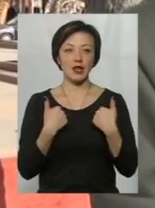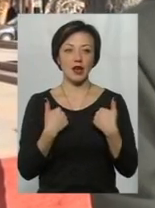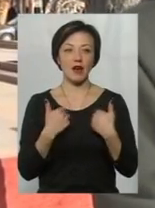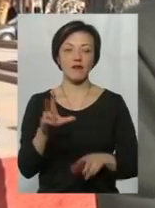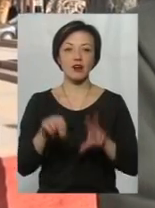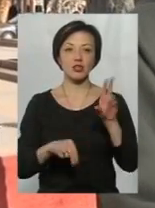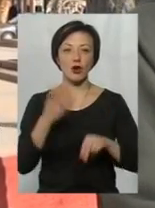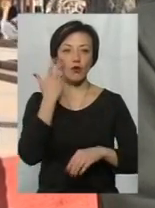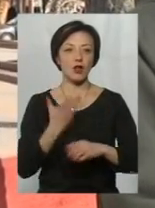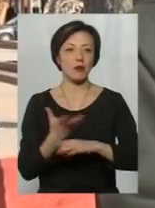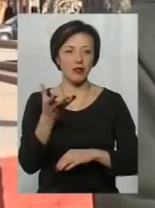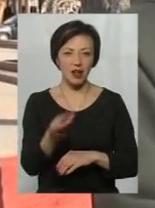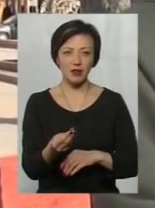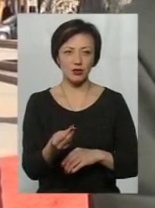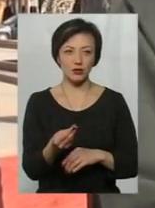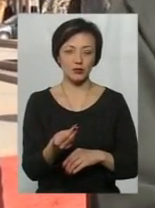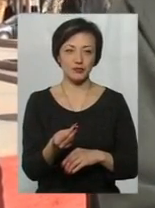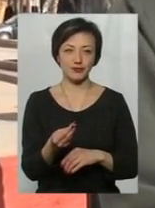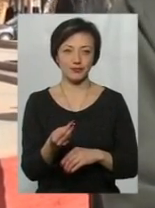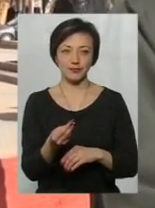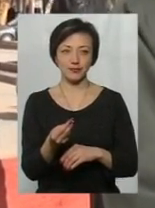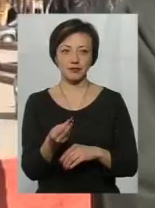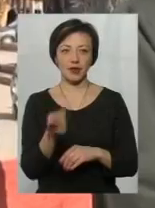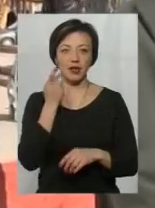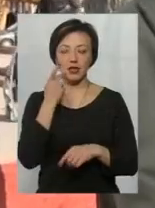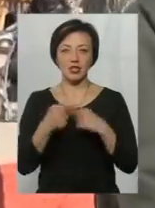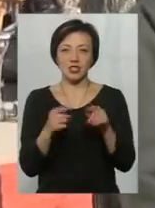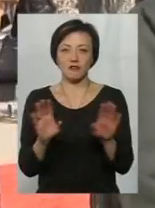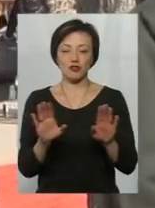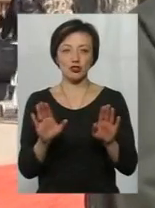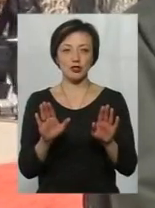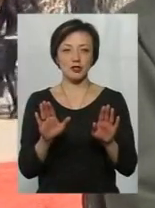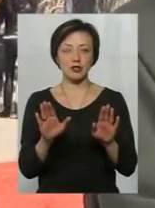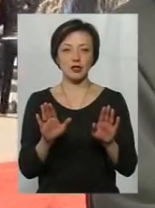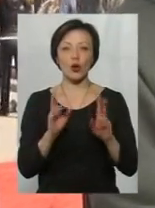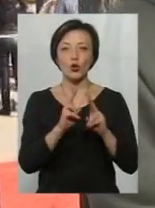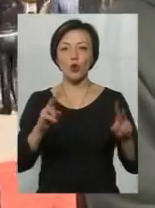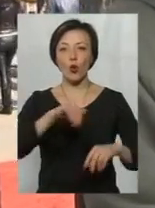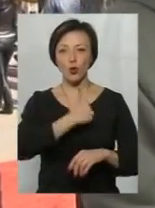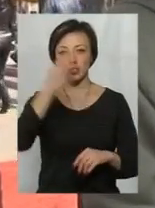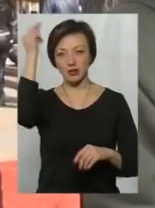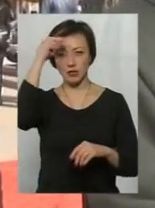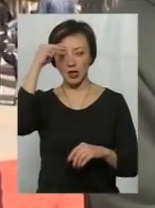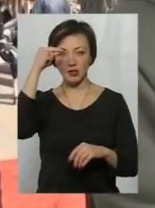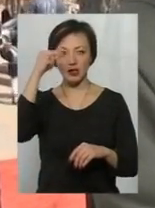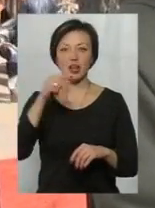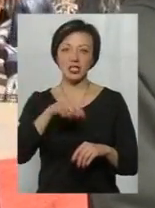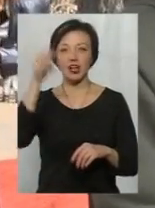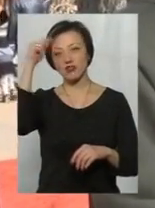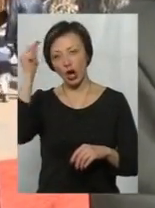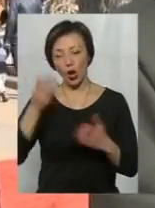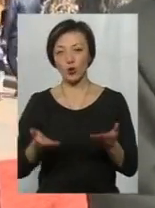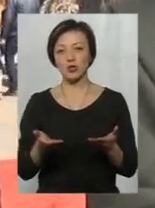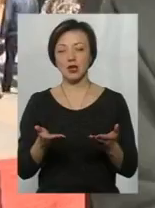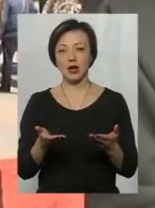що коли це платно, то не завжди ті, хто хочуть навчатися, то ті навчаються.